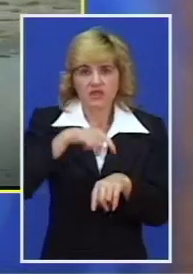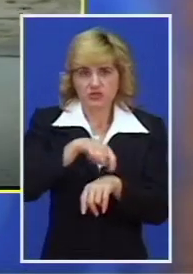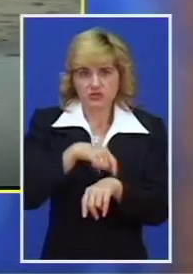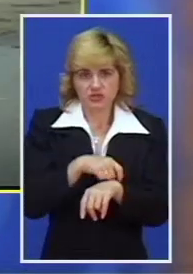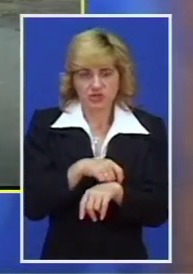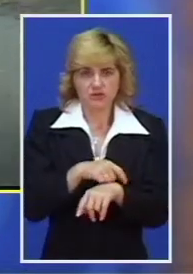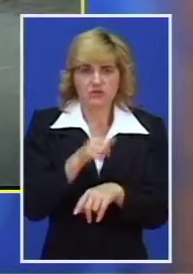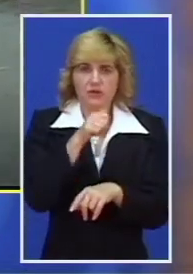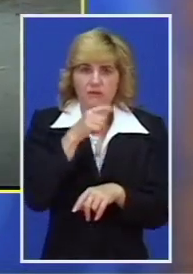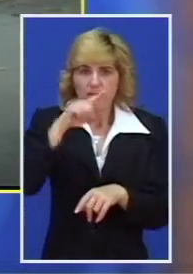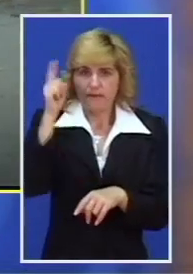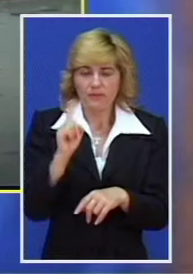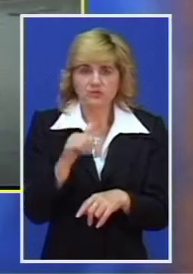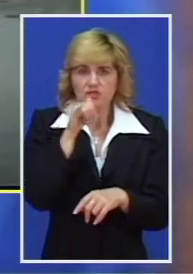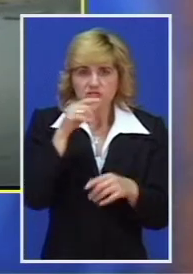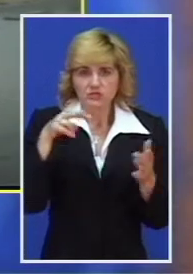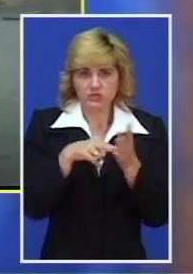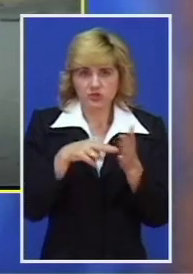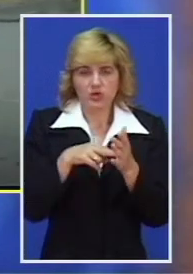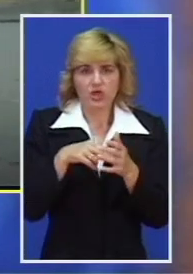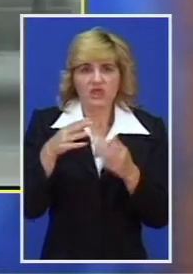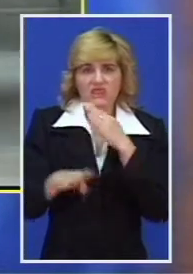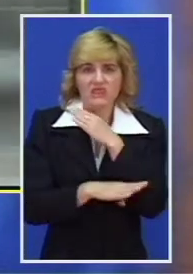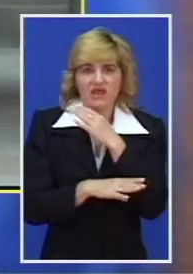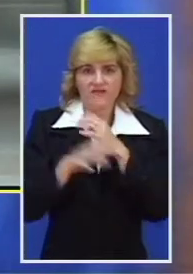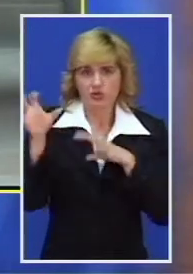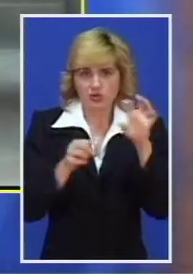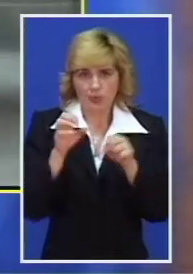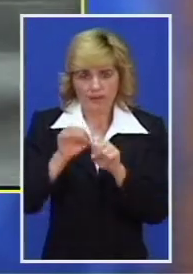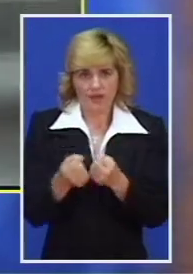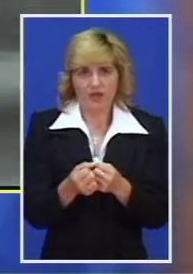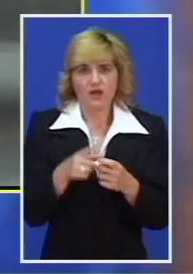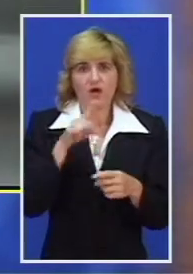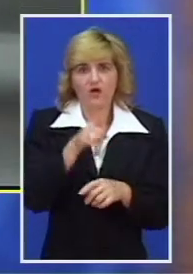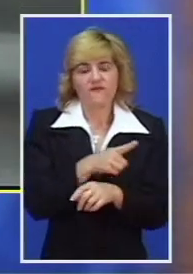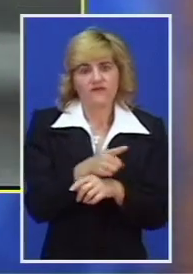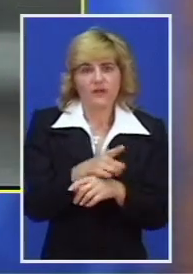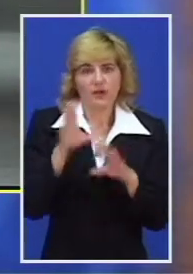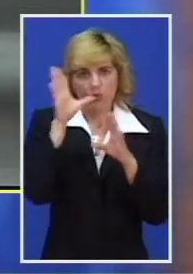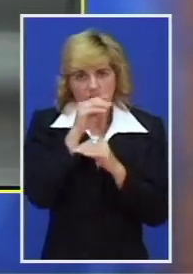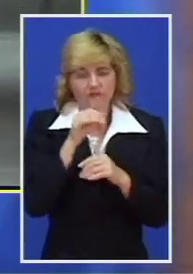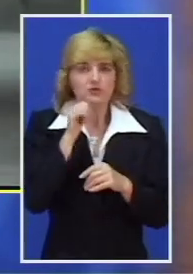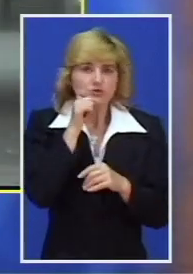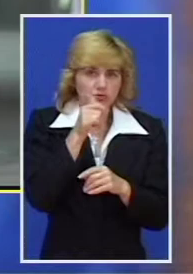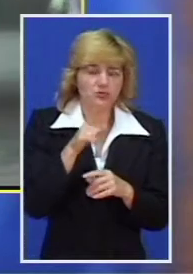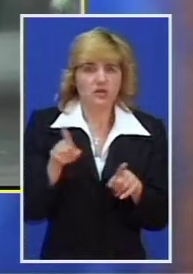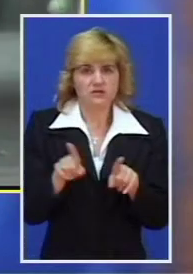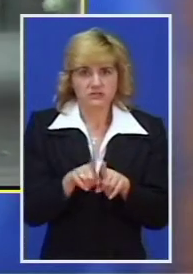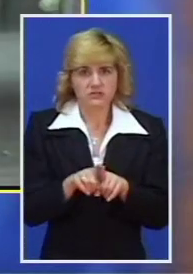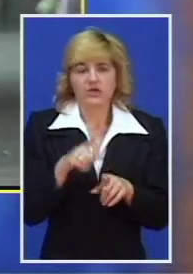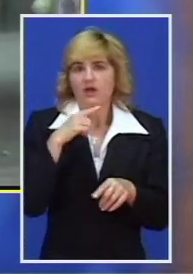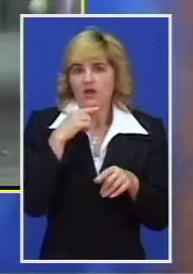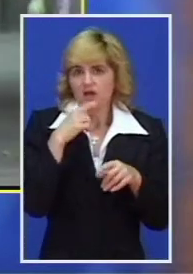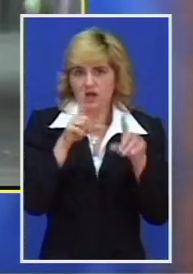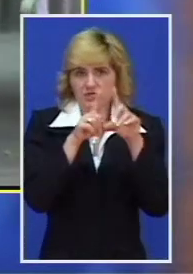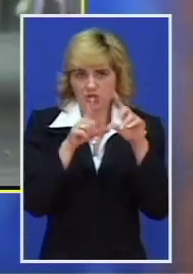usred čega je došlo do pucanja električnih vodova i čupanja drveća. Ovako vreme možemo očekivati tokom noći i sutra, rekao je za UECO stručni